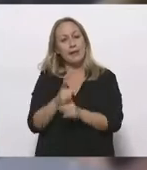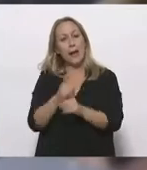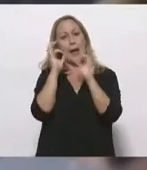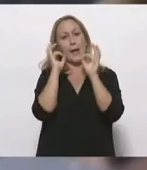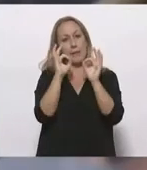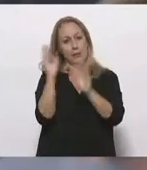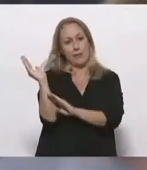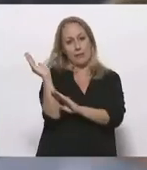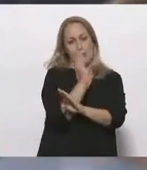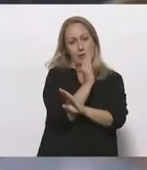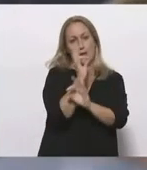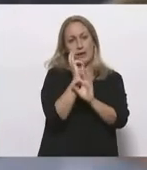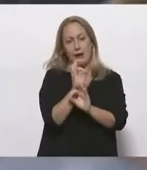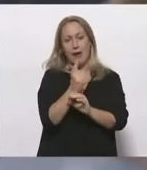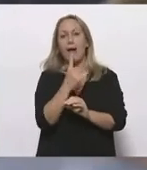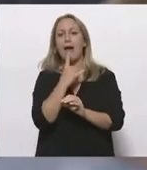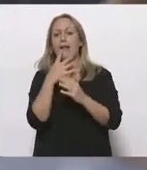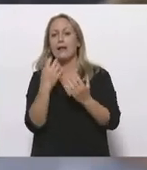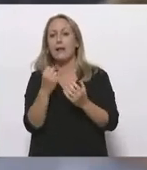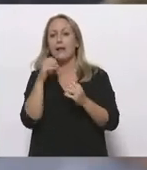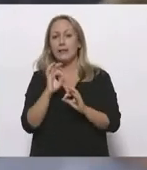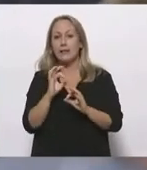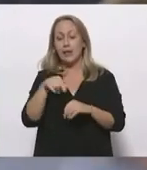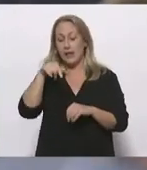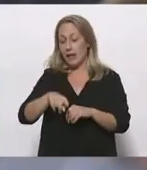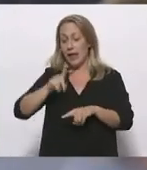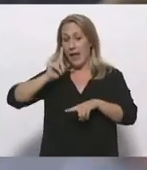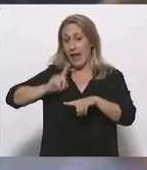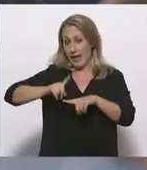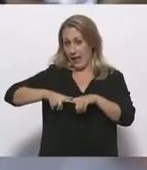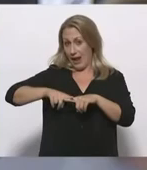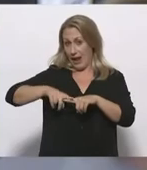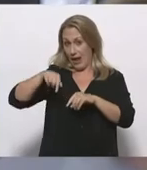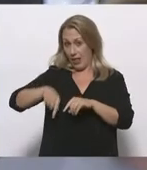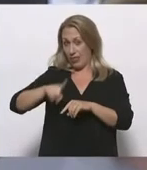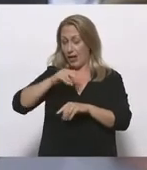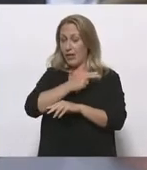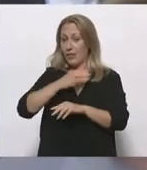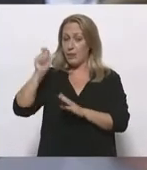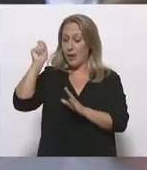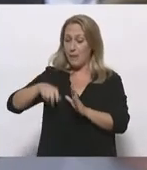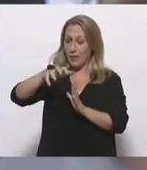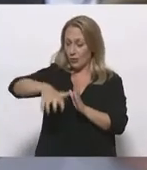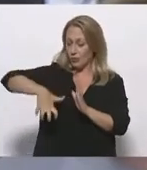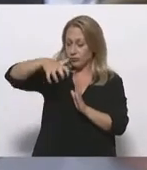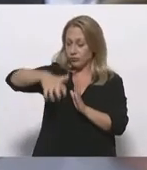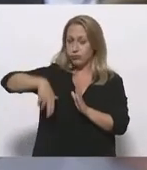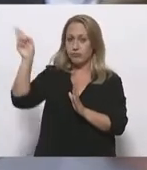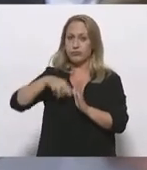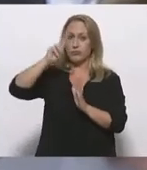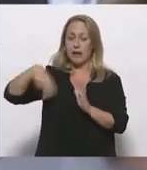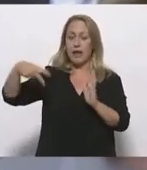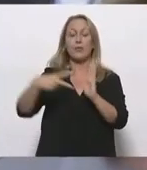ιδιαίτερα τη Δυτική Μακεδονία, που έβλεπε την πλήρη αποεξάρτηση της χώρας από το Λιγνίτη, το αργότερο στο 2028, που σημαίνει κλείσιμο μέχρι